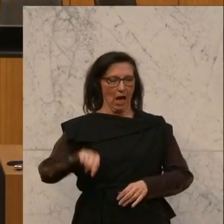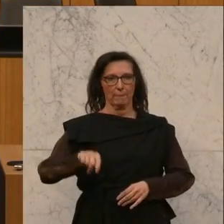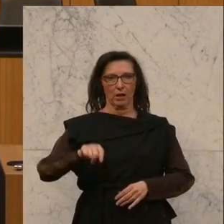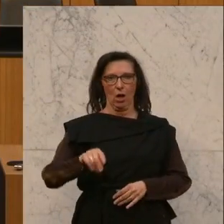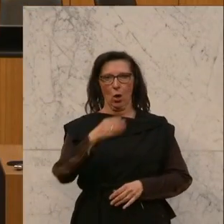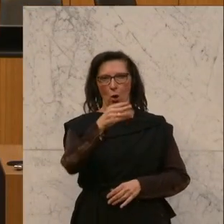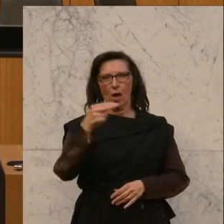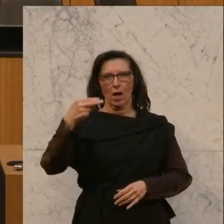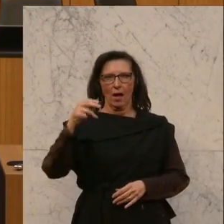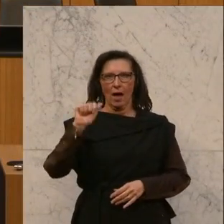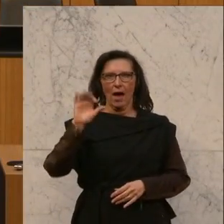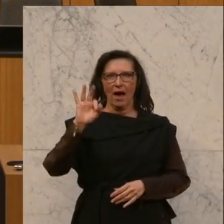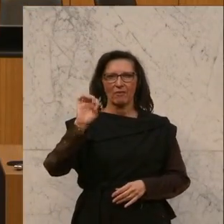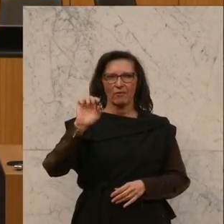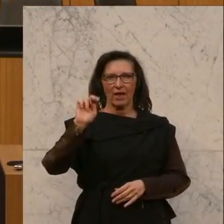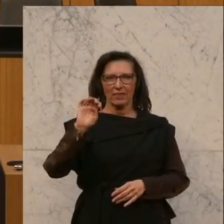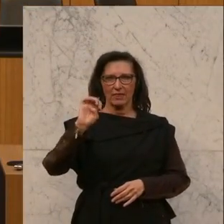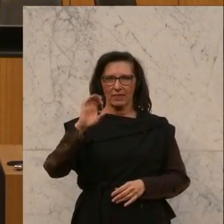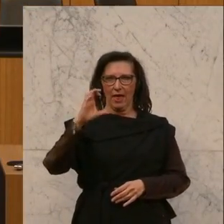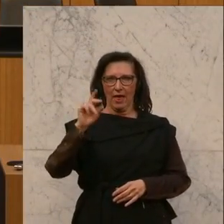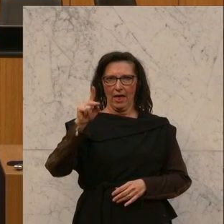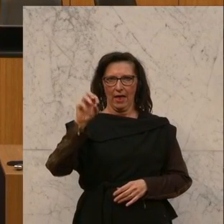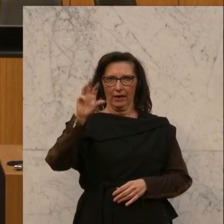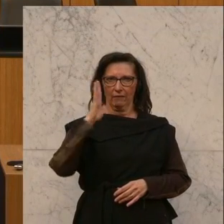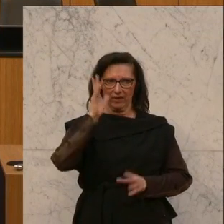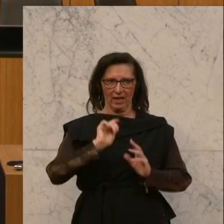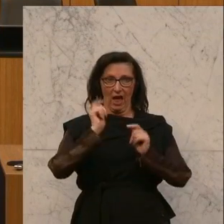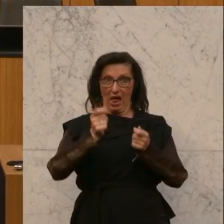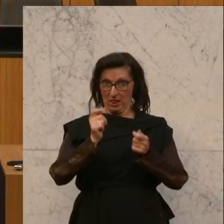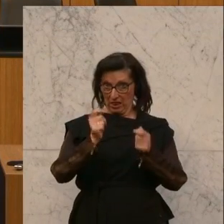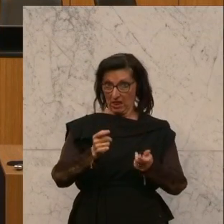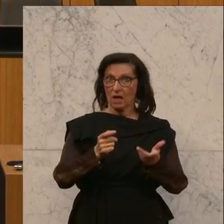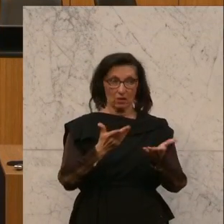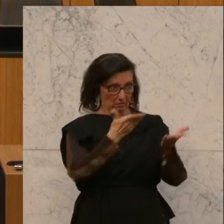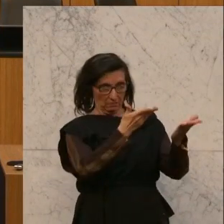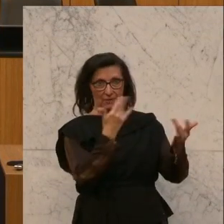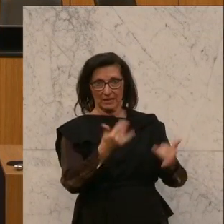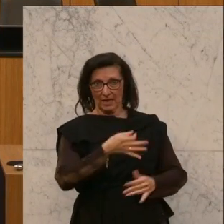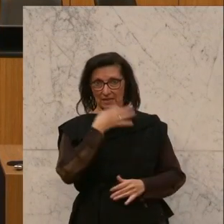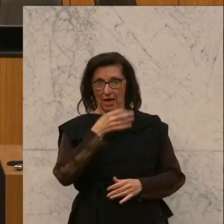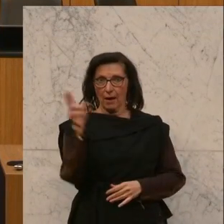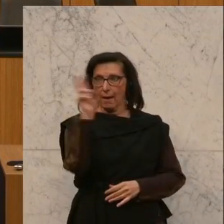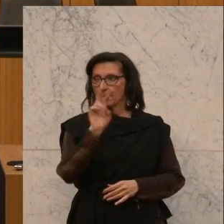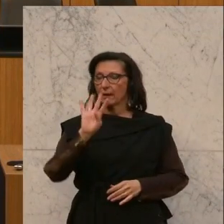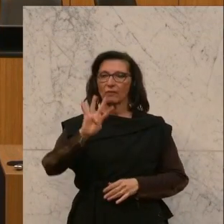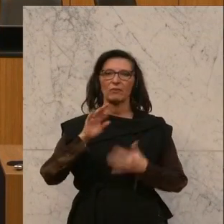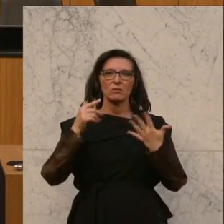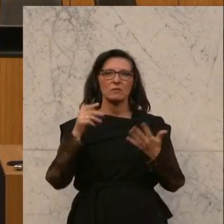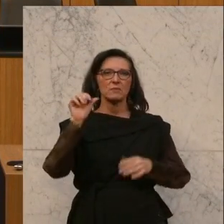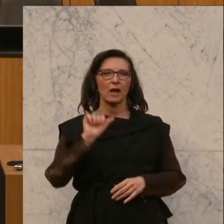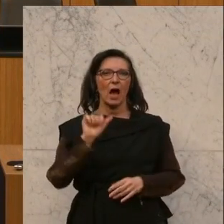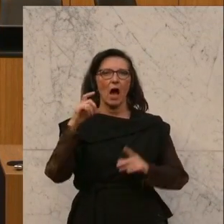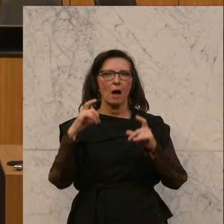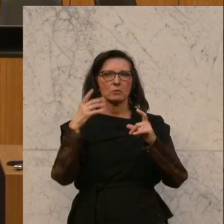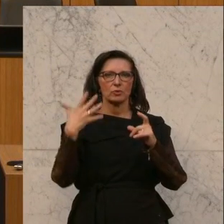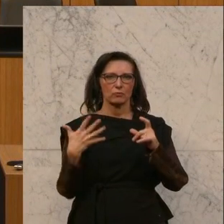Hafenecker als Antragstellung zur Begründung des dringlichen Antrages das Wort. Gemäß § 74a Absatz 5